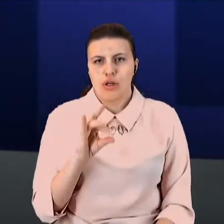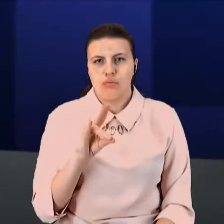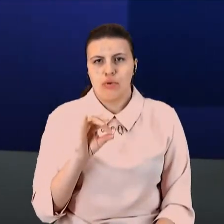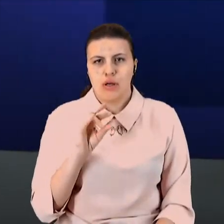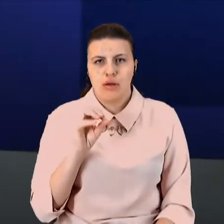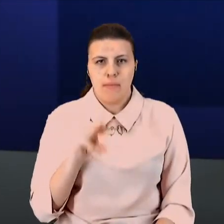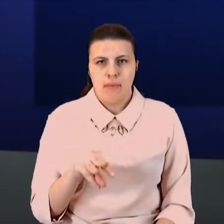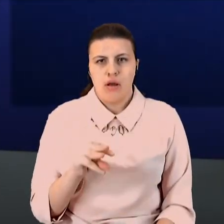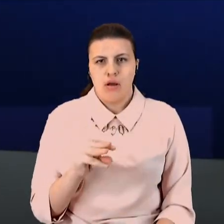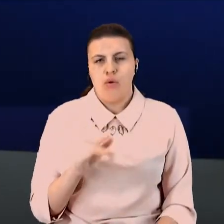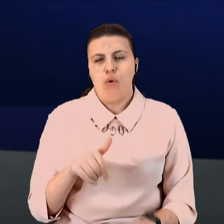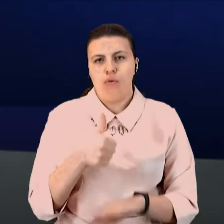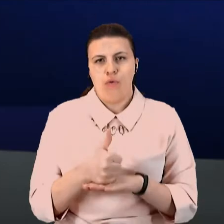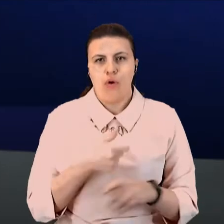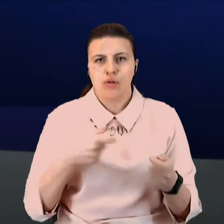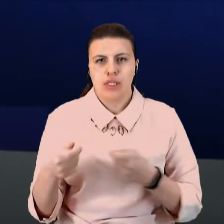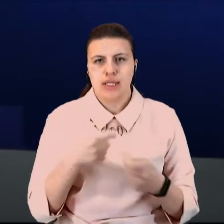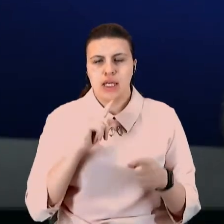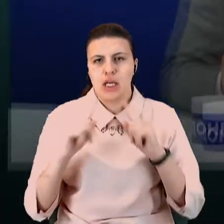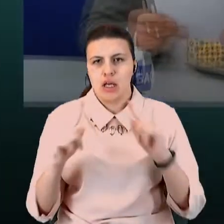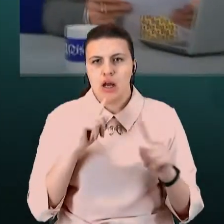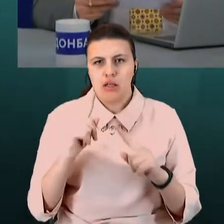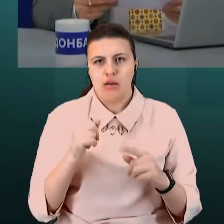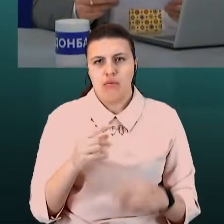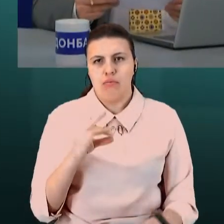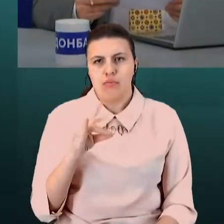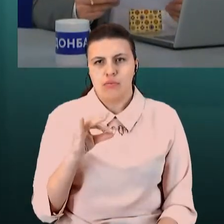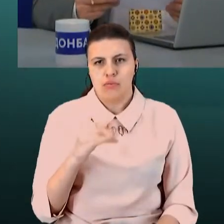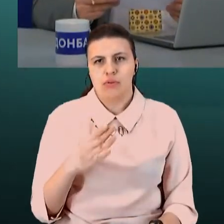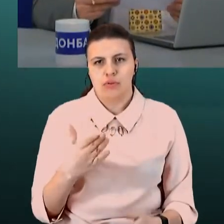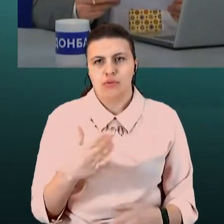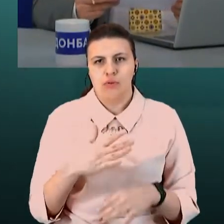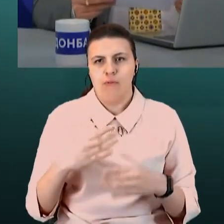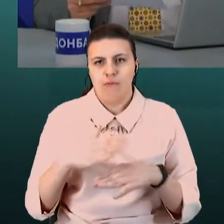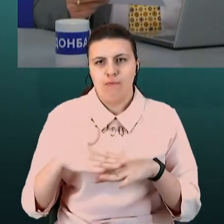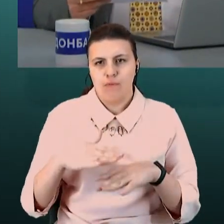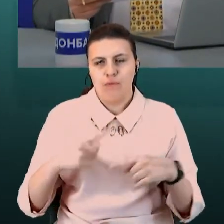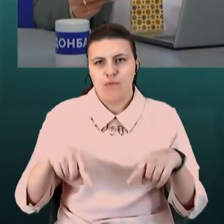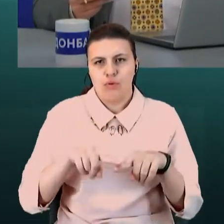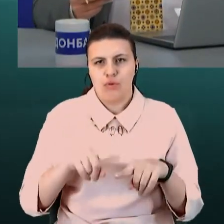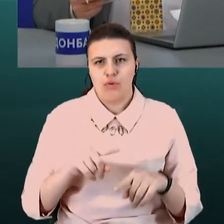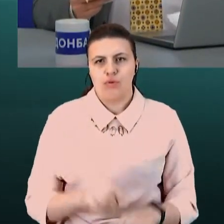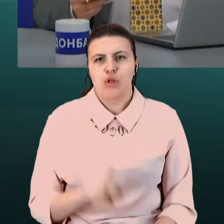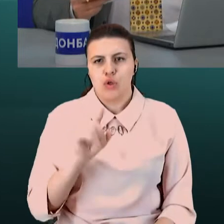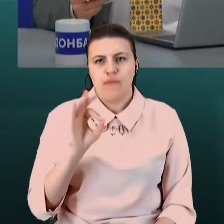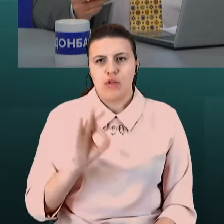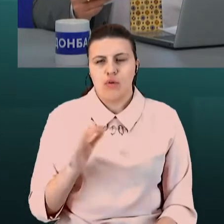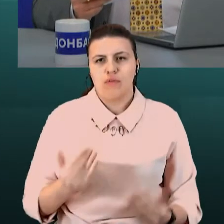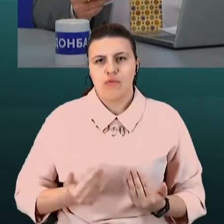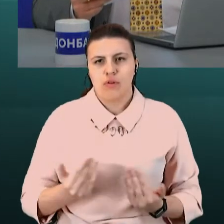Благодійної Організації «100% Життя». Пане Дмитре, доброго вечора. Добрий вечір. Пане Дмитре,